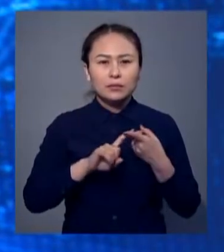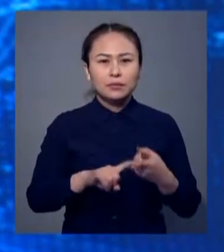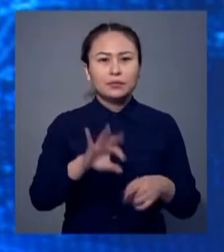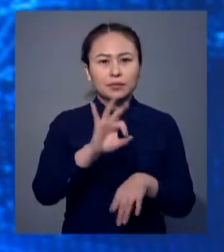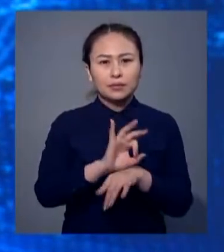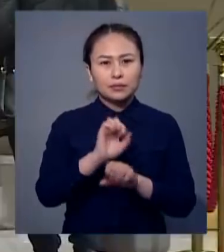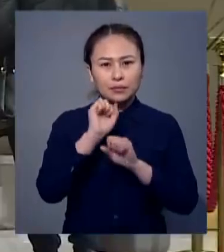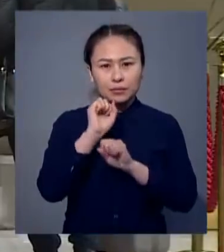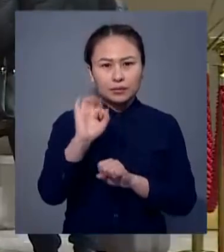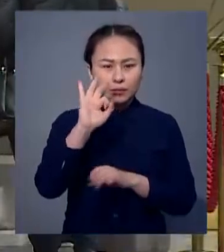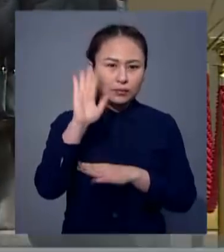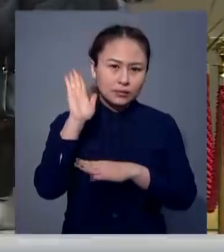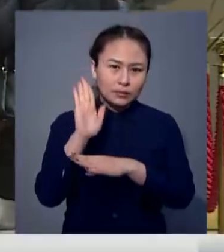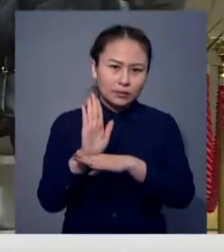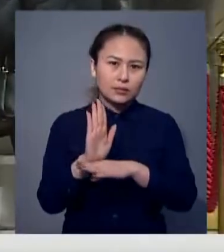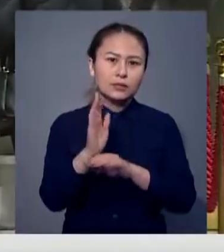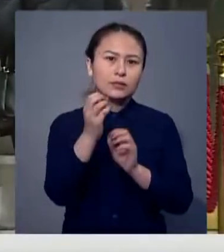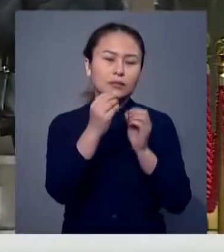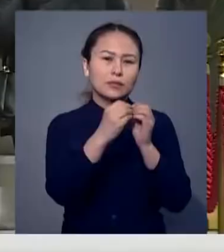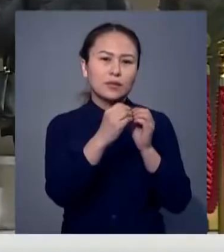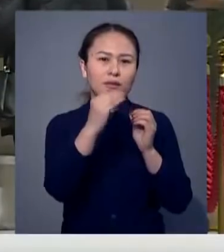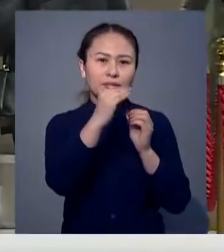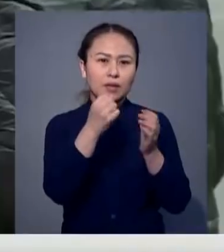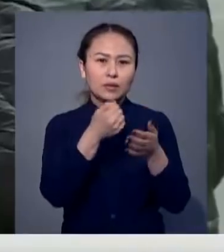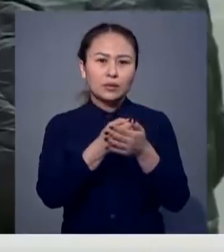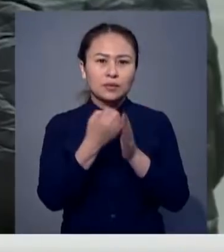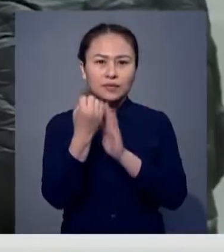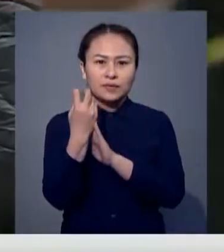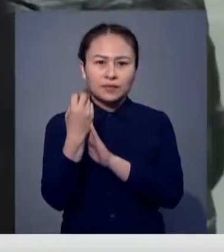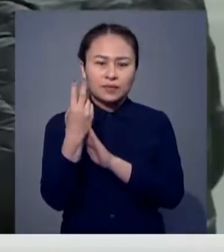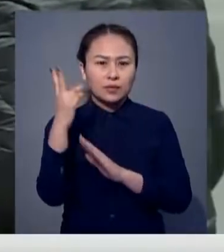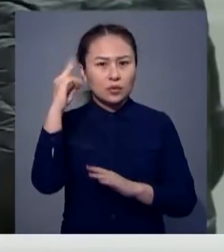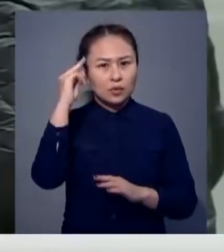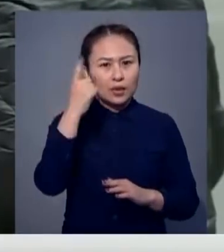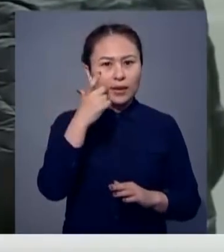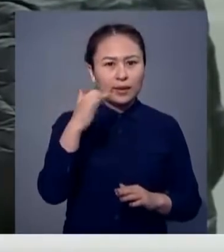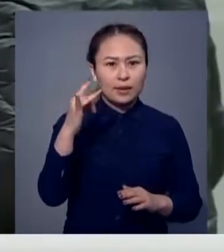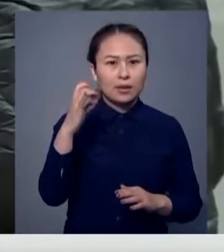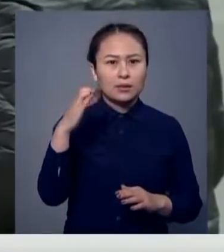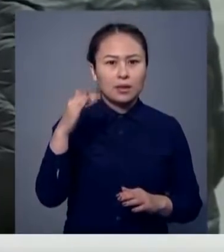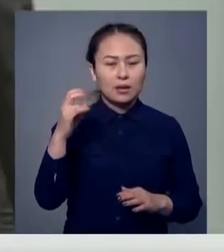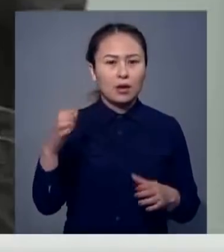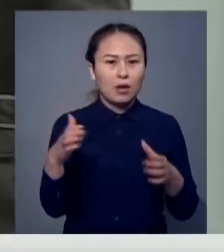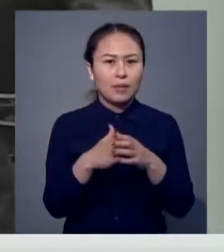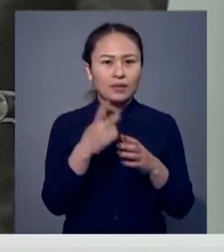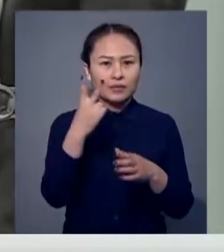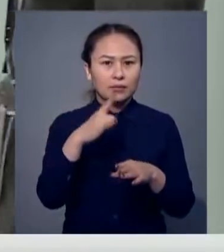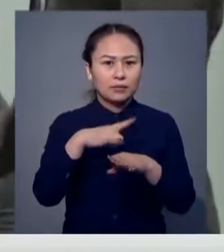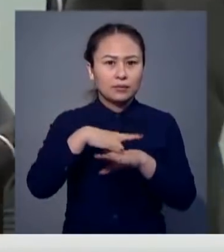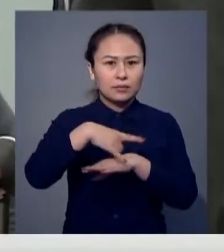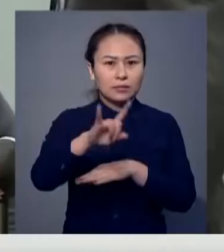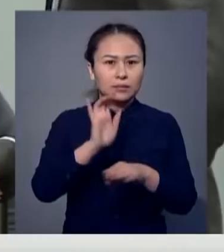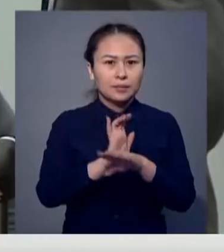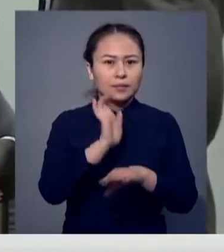коронавирустан құрғау тұралы тапсырмасынан сай, Ақпаның 10-12 саралығында бейжінге Эрастана компаниясының екі ұшағы